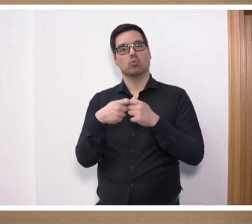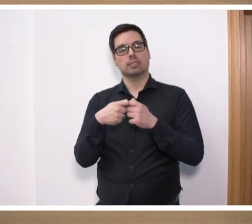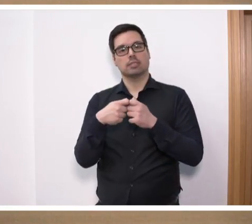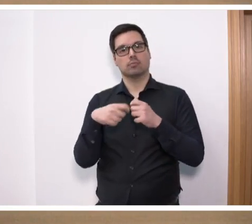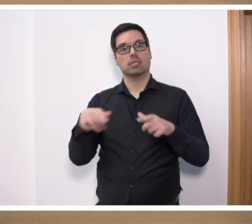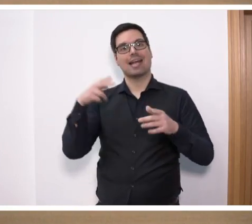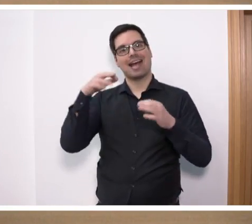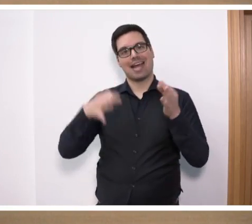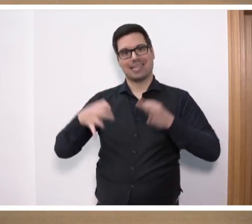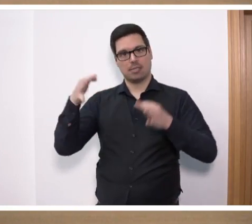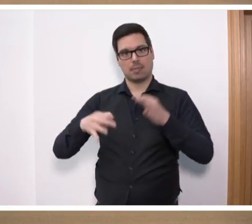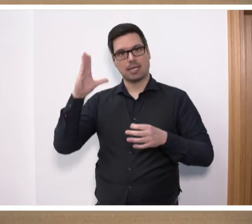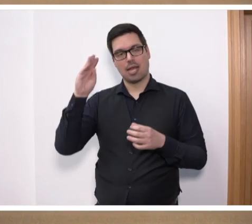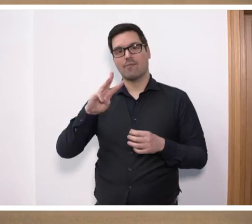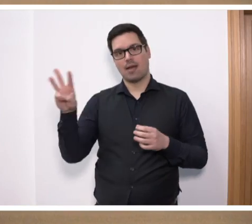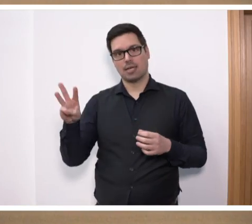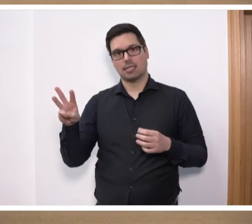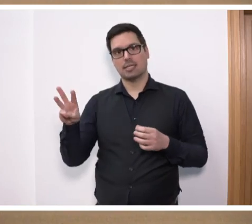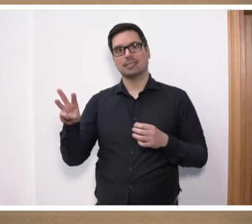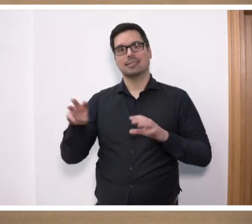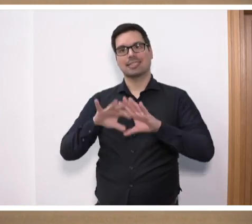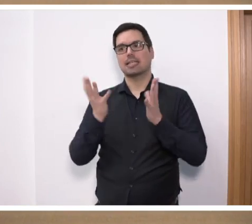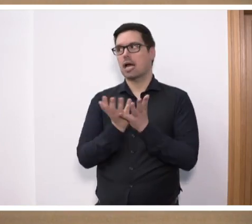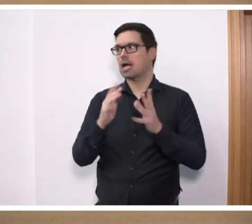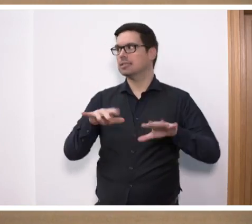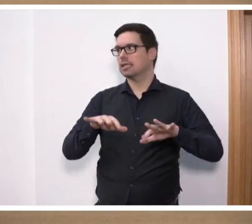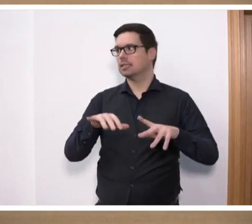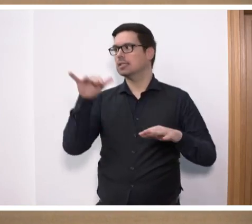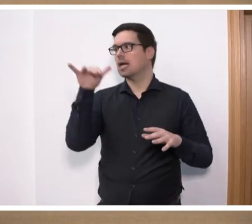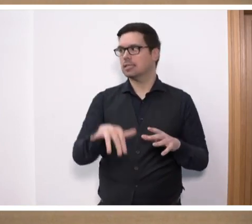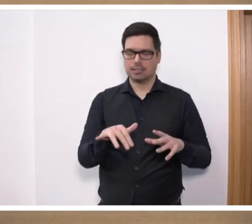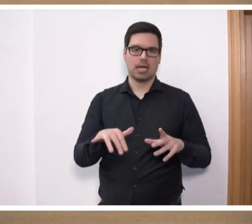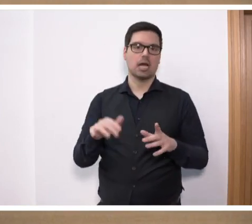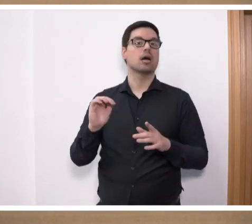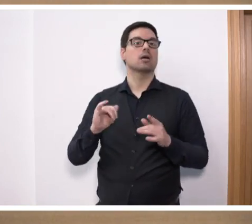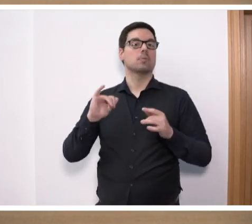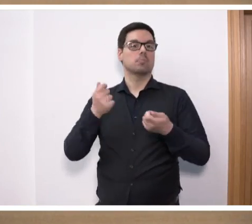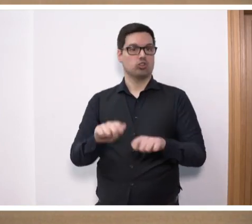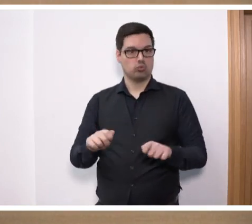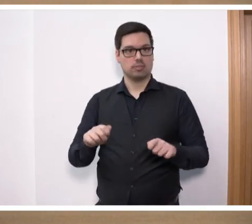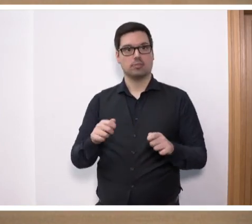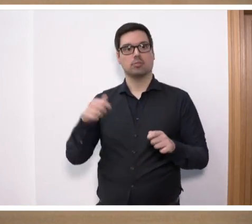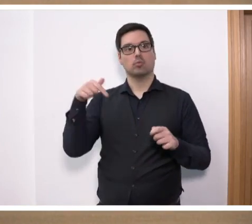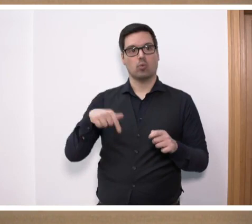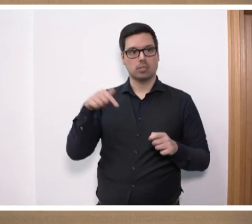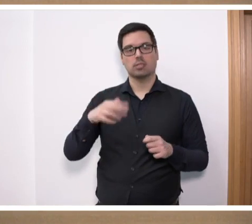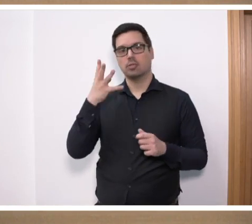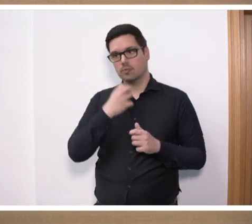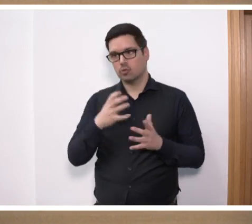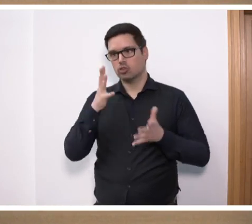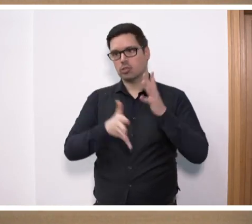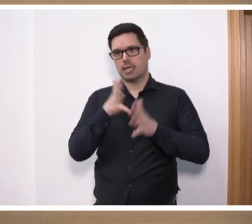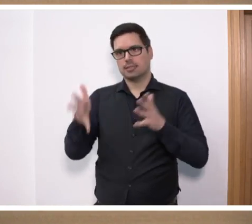Heidelberg, lieber Frank Wagner als Generalsekretär, einstimmig beschlossen worden. Und darüber würde ich gerne heute mit Ihnen